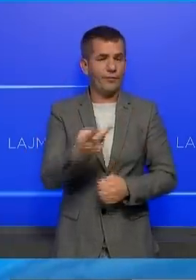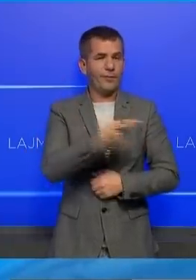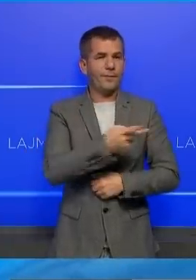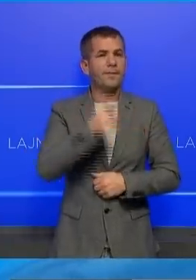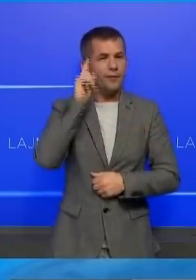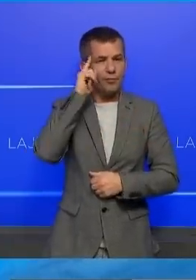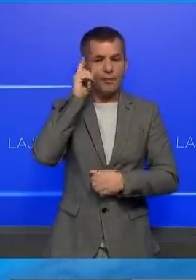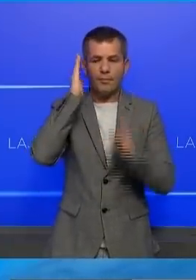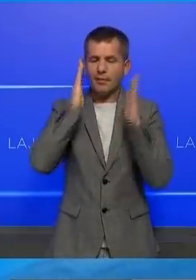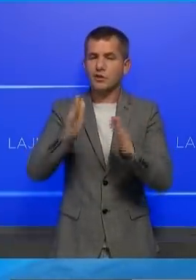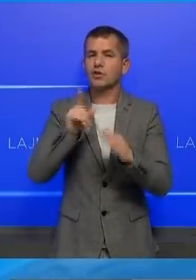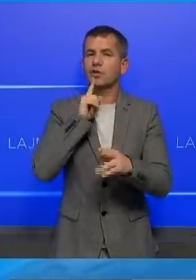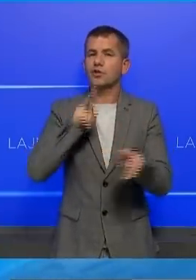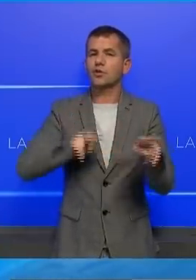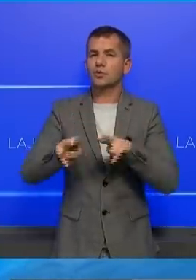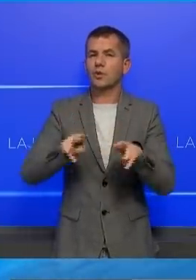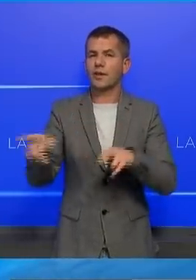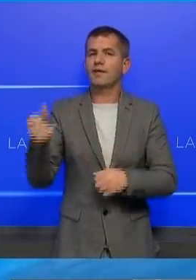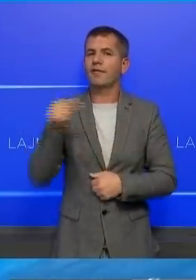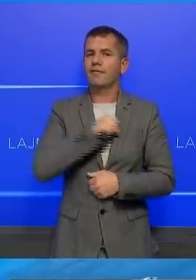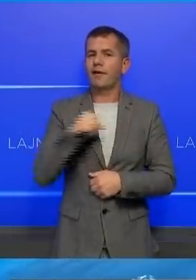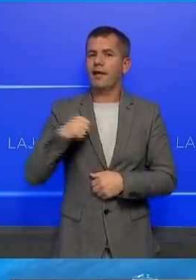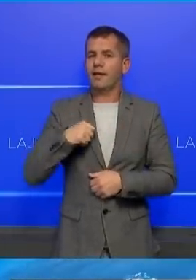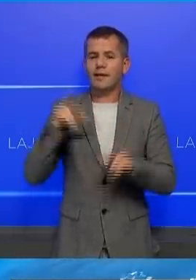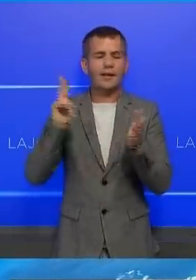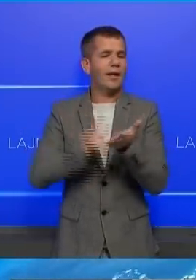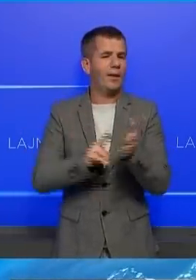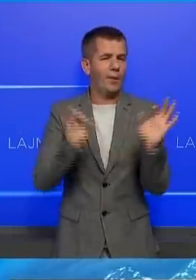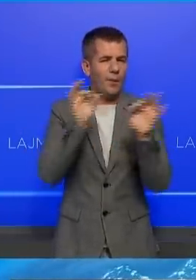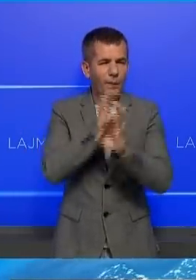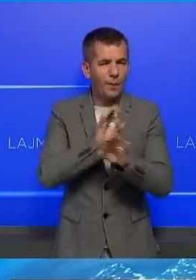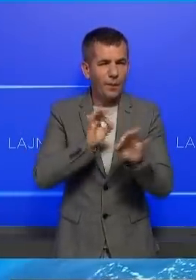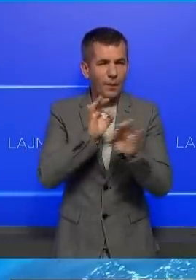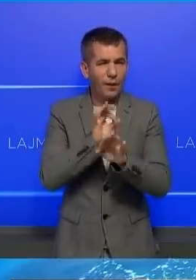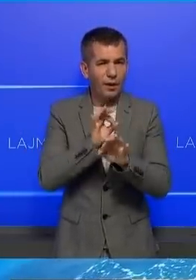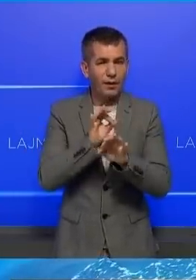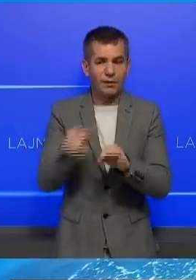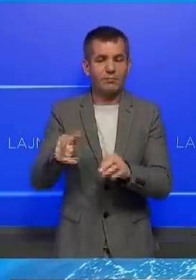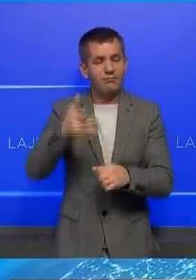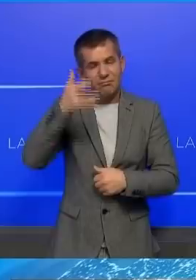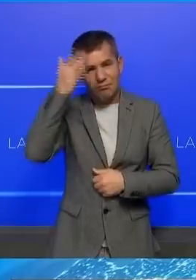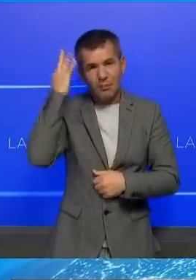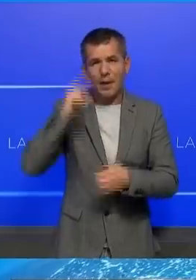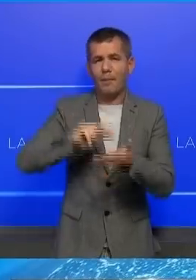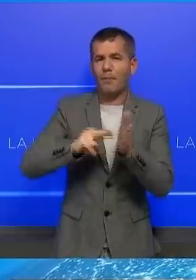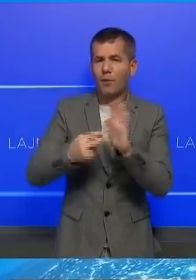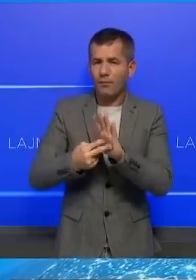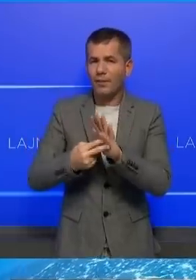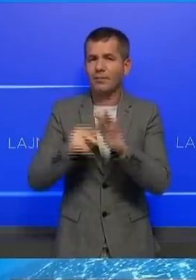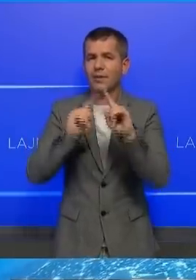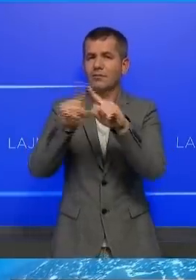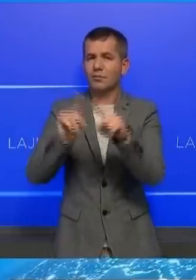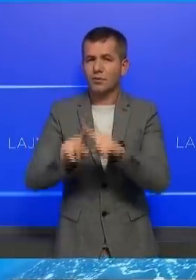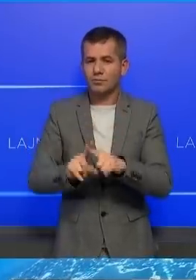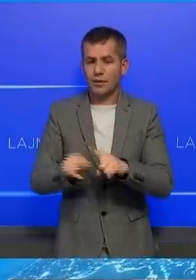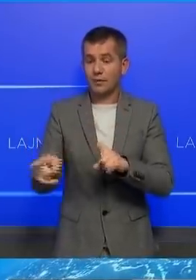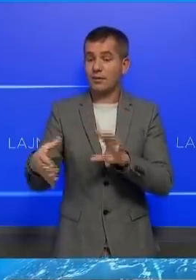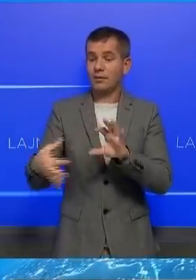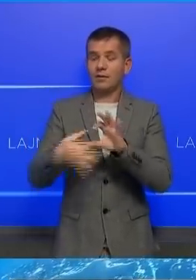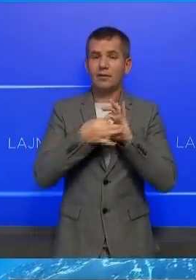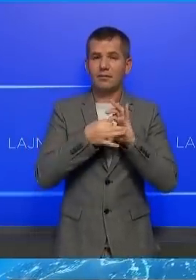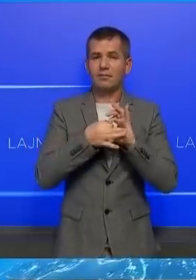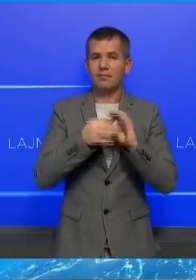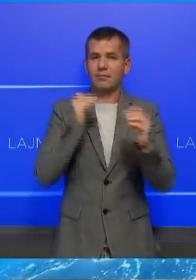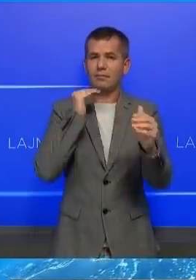besojnë se prokururia është një anshme dhe pa drejt në mandatin e saj. Gjdo shqecim, nëse besojt arsueshëm që lidhet me qështjene